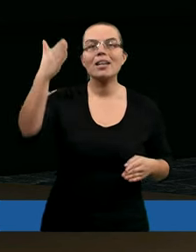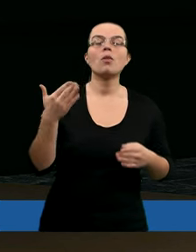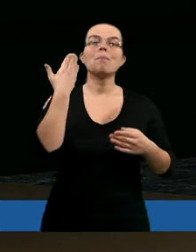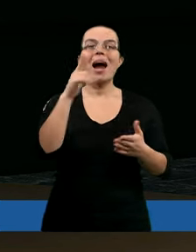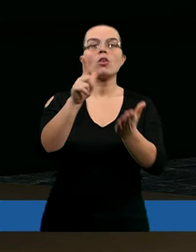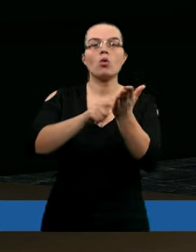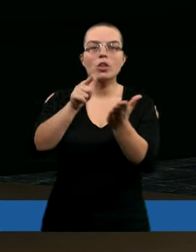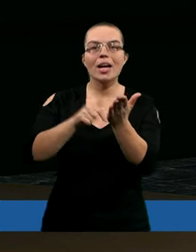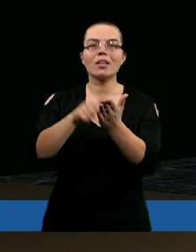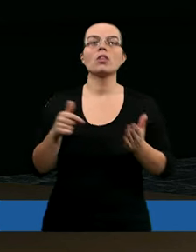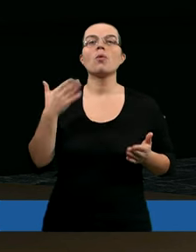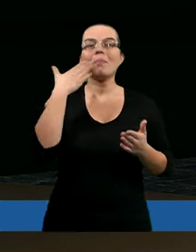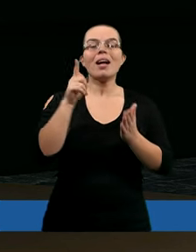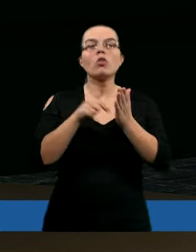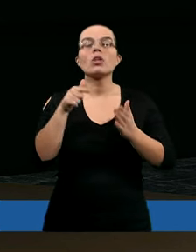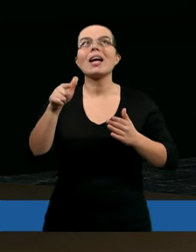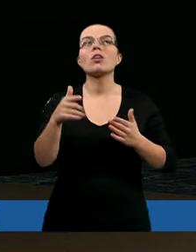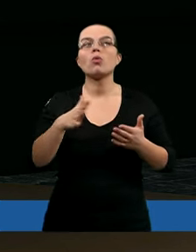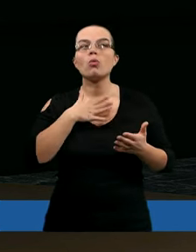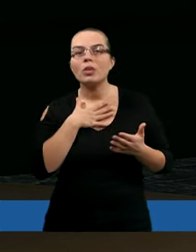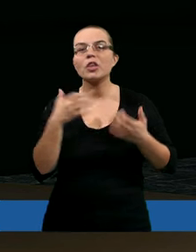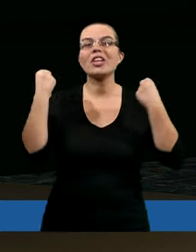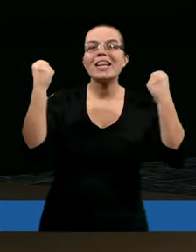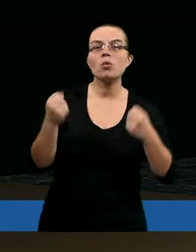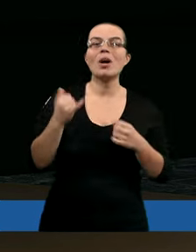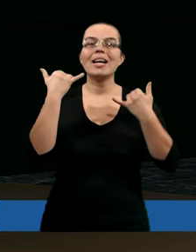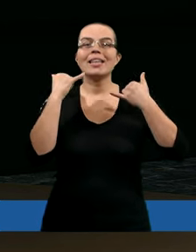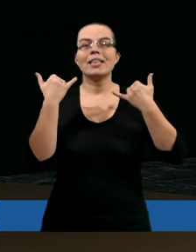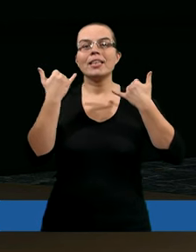często... Ta nadzieja bardzo często dodaje nam po prostu siły